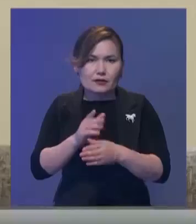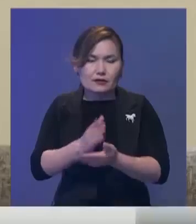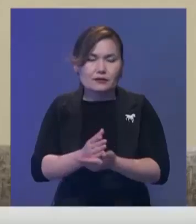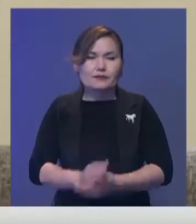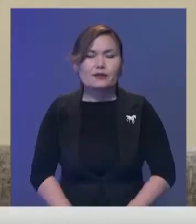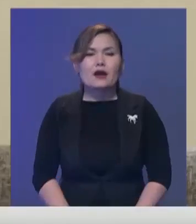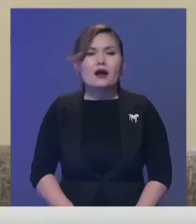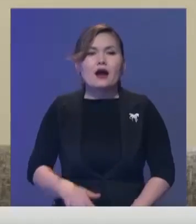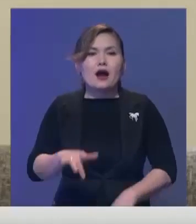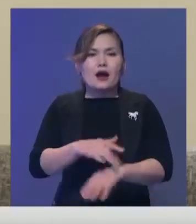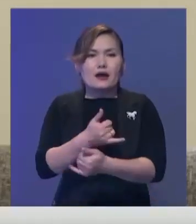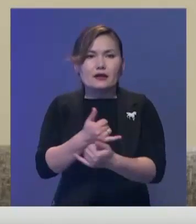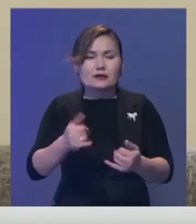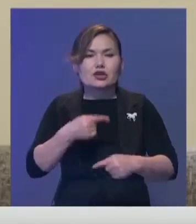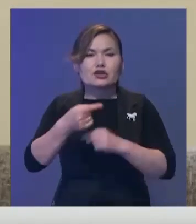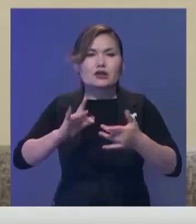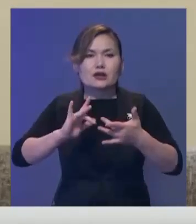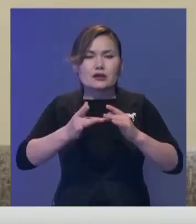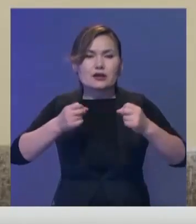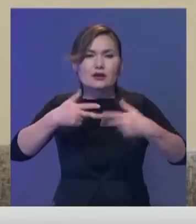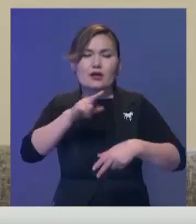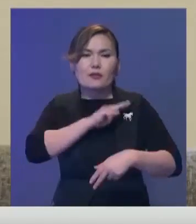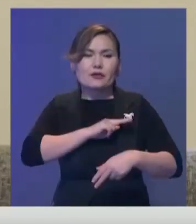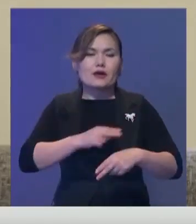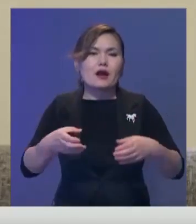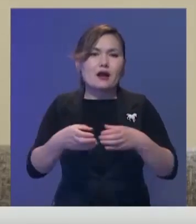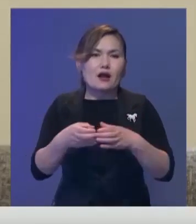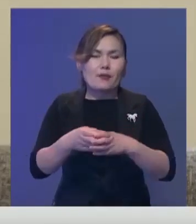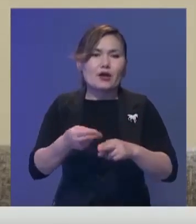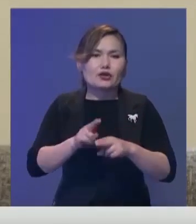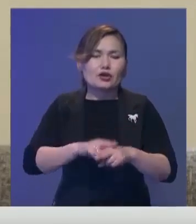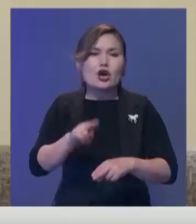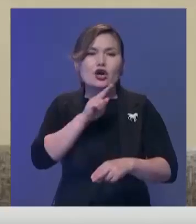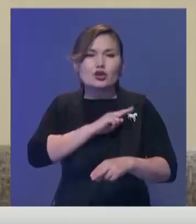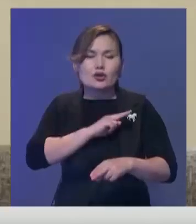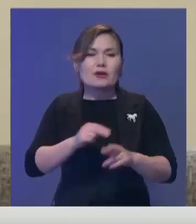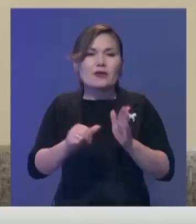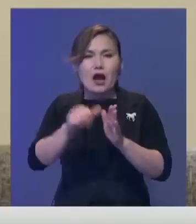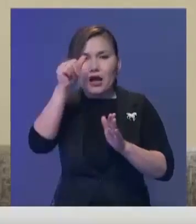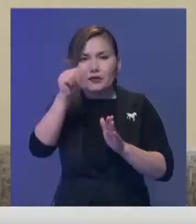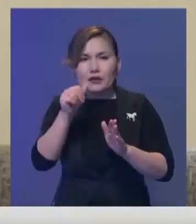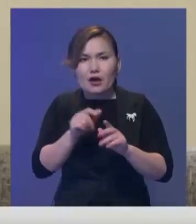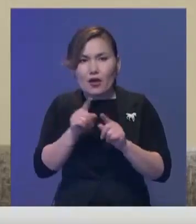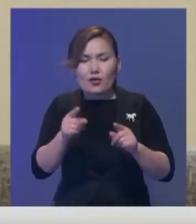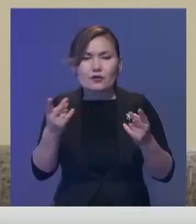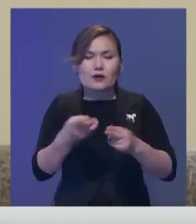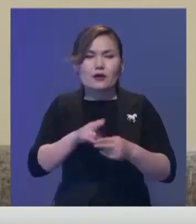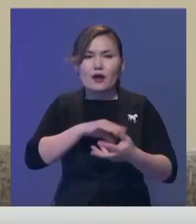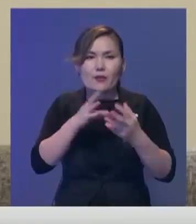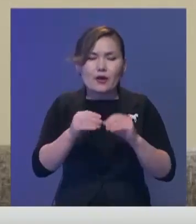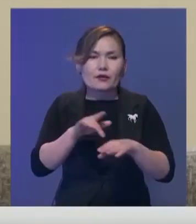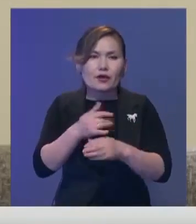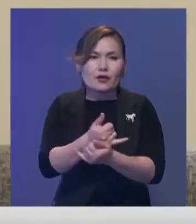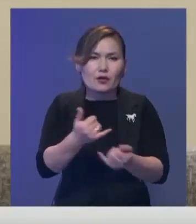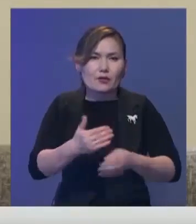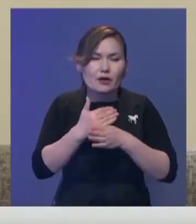Мысалы қызметкерлер қашықтықтан жұмыстеген кезде компанияларға жұмысты үлі өстіру үшін алтай уақыт қажет. Бұлтты сервистердің көмегімен